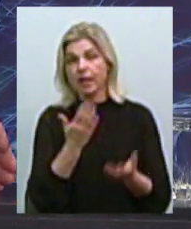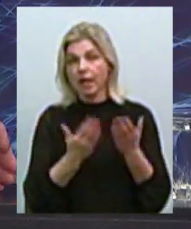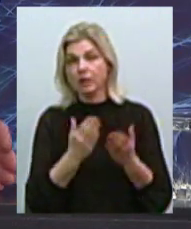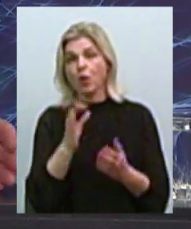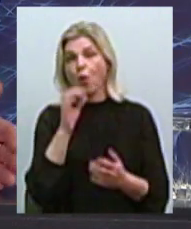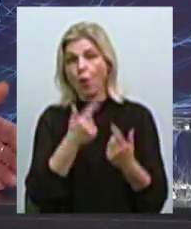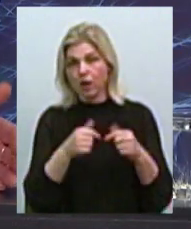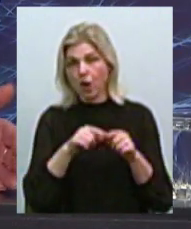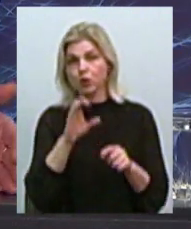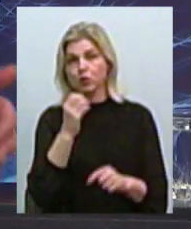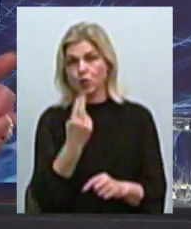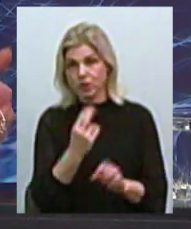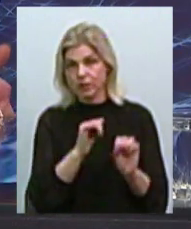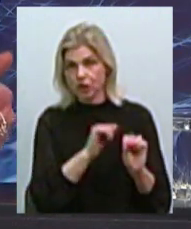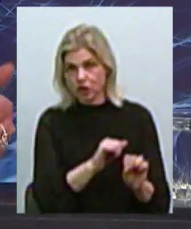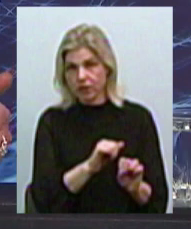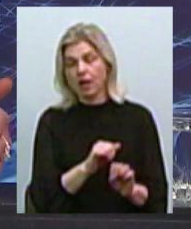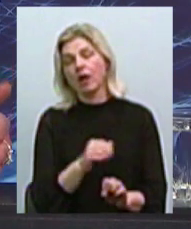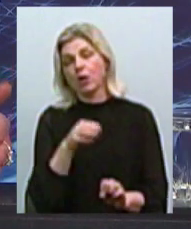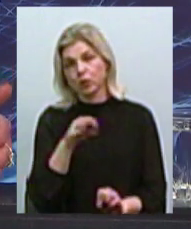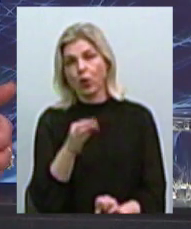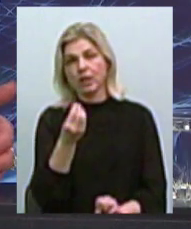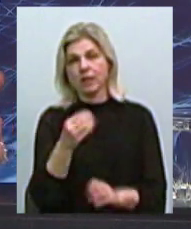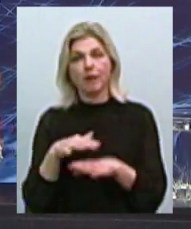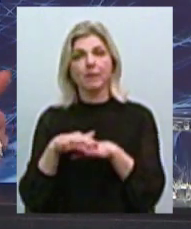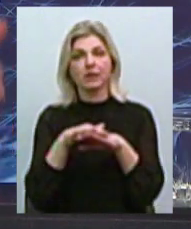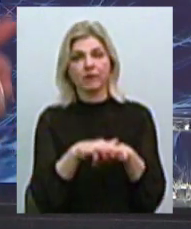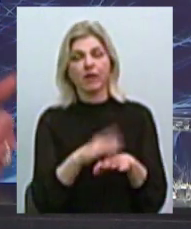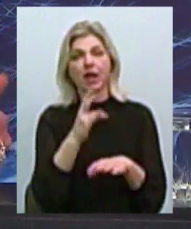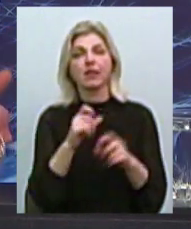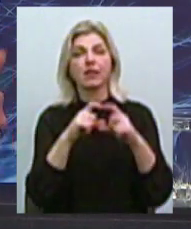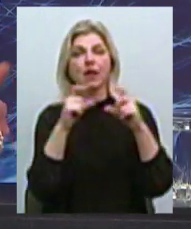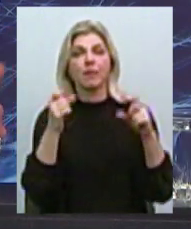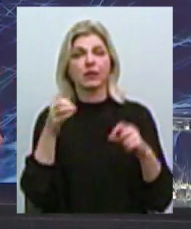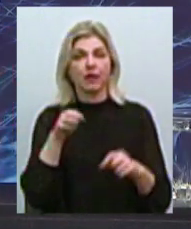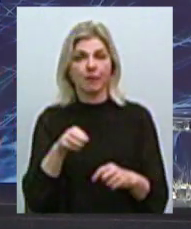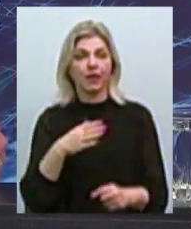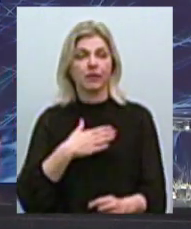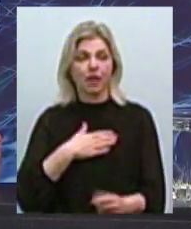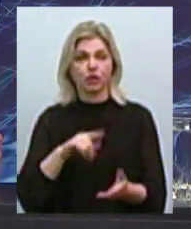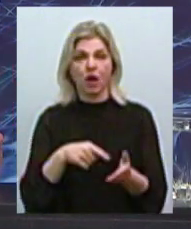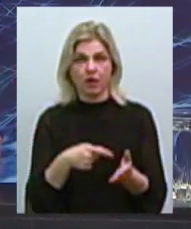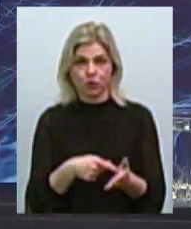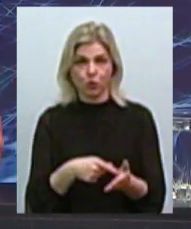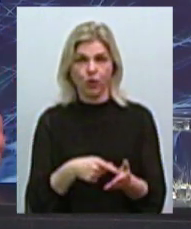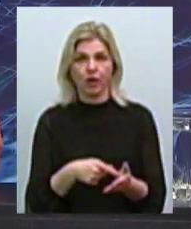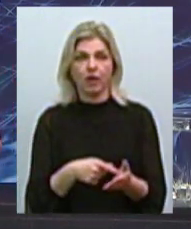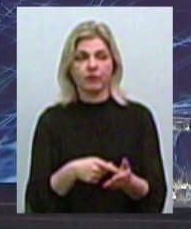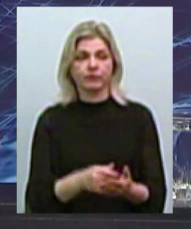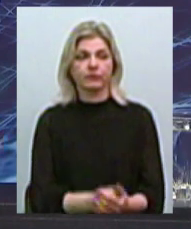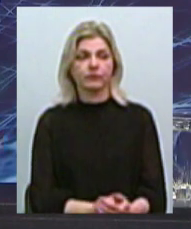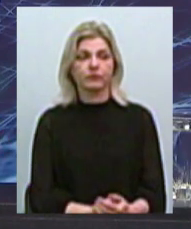деньги перечисляются на допустим на департамент наш, на городской департамент, который